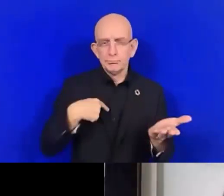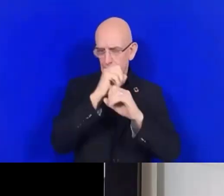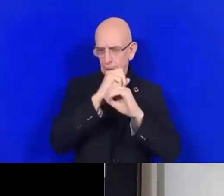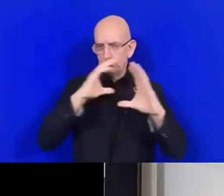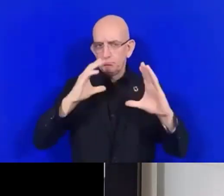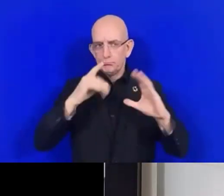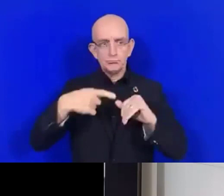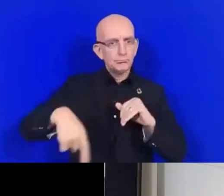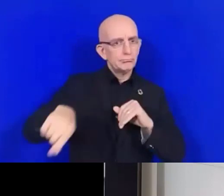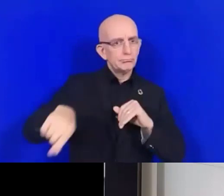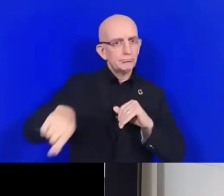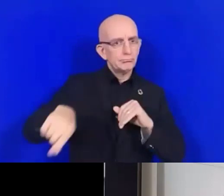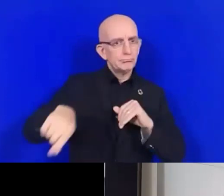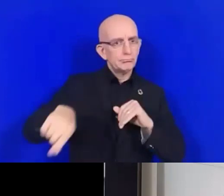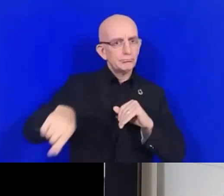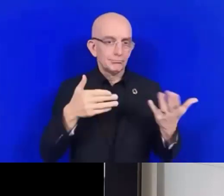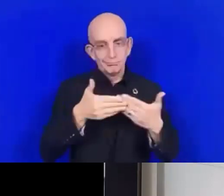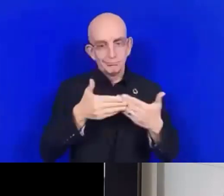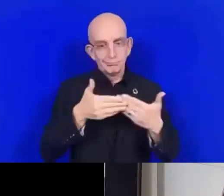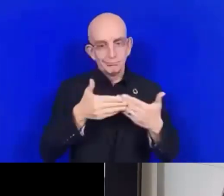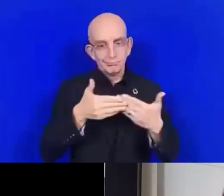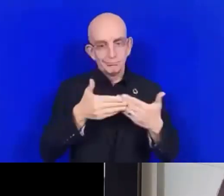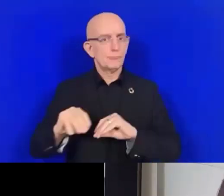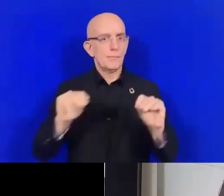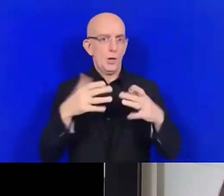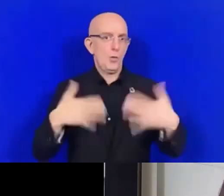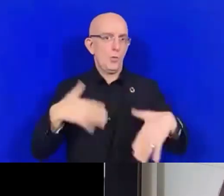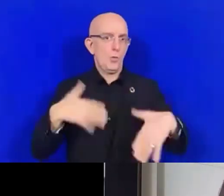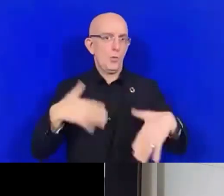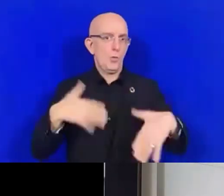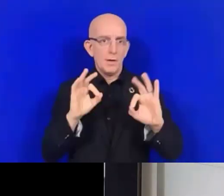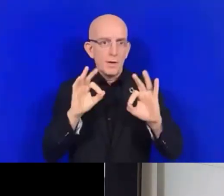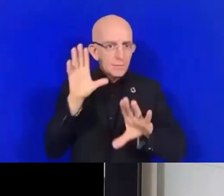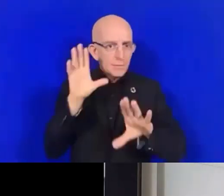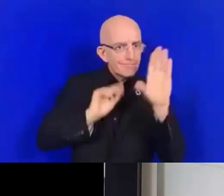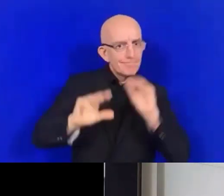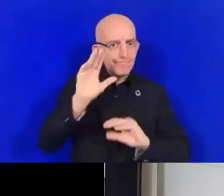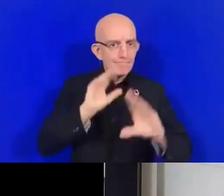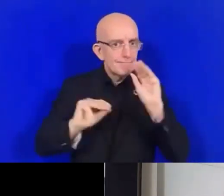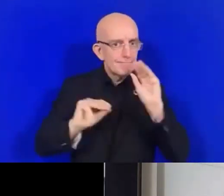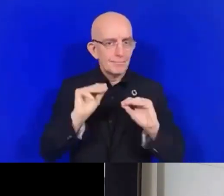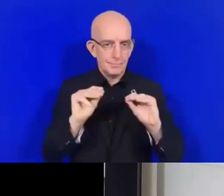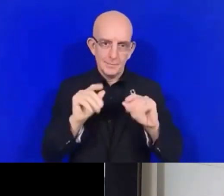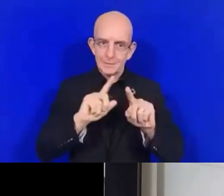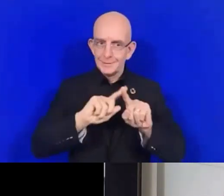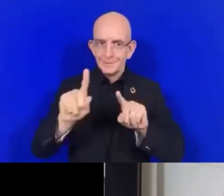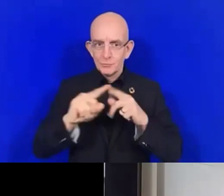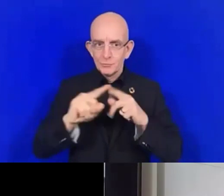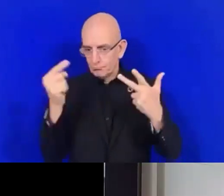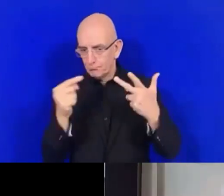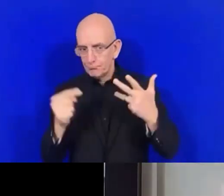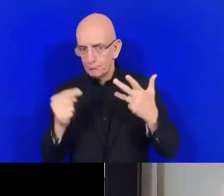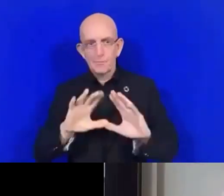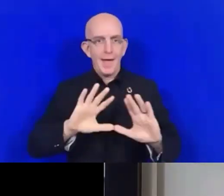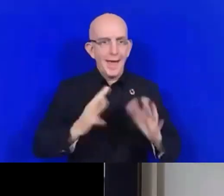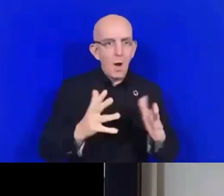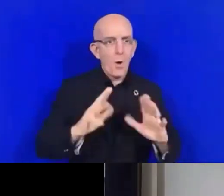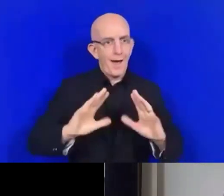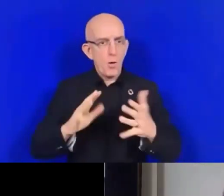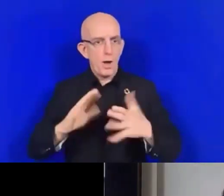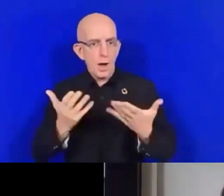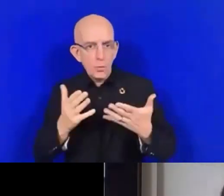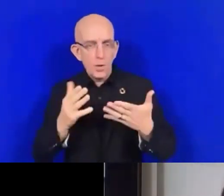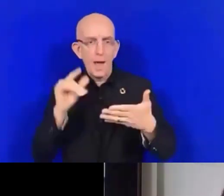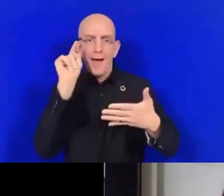'instructions, pleine de données et d'éléments importants qu'il faudrait prendre en compte dans le cadre du